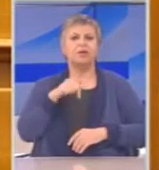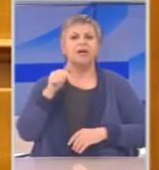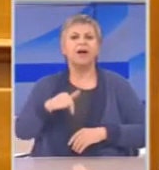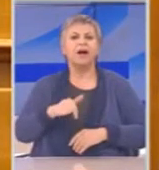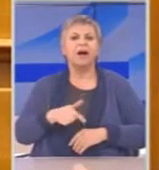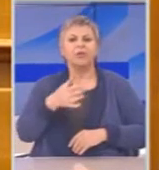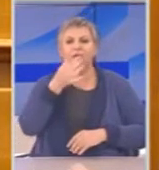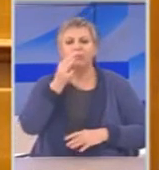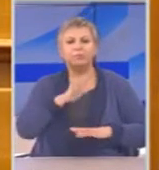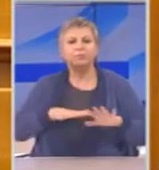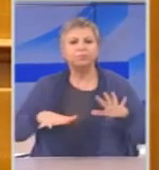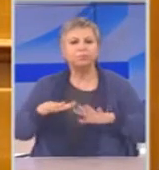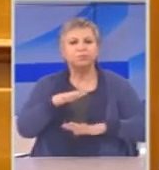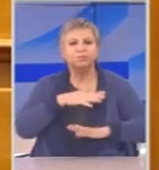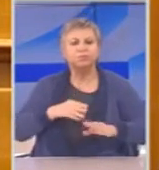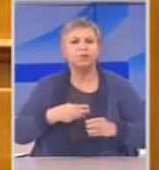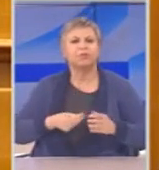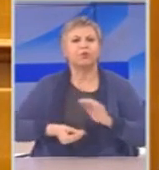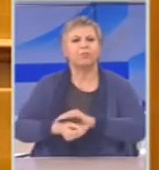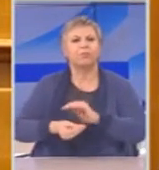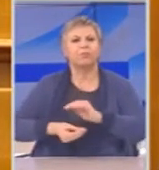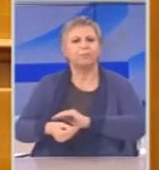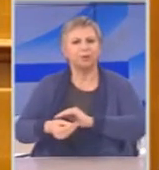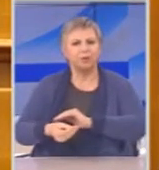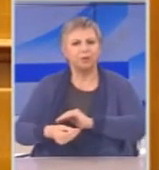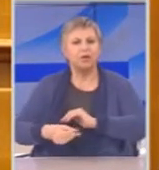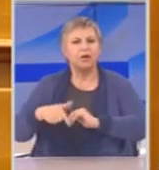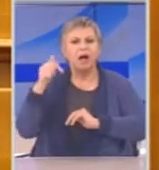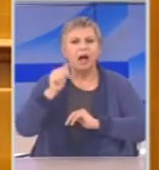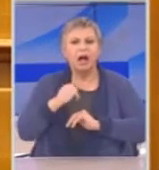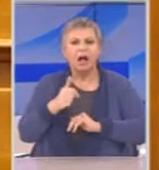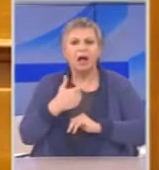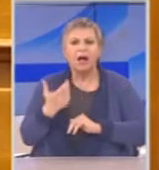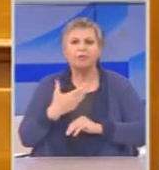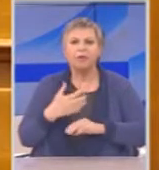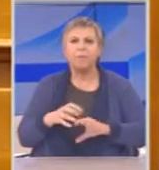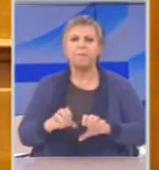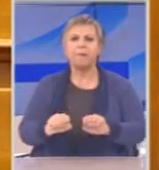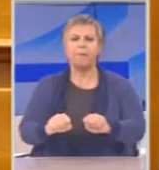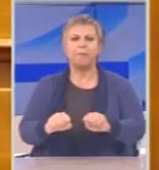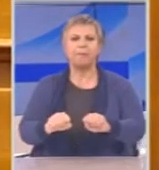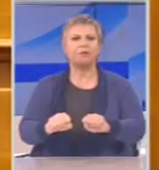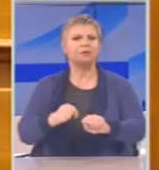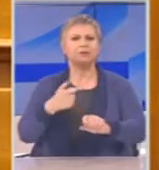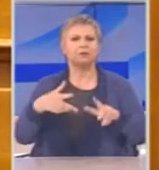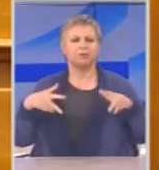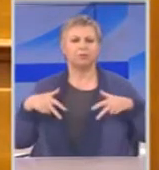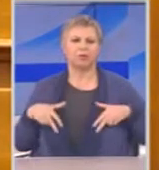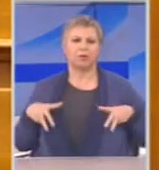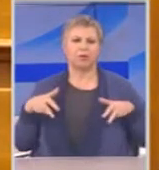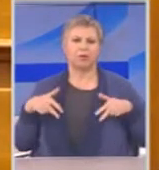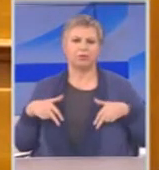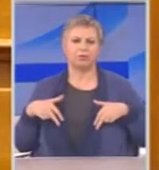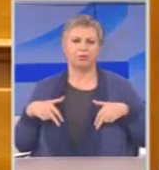διεισδύσει στο σκληρό πυρήνα της λειτουργίας του κράτους. Είναι ανάγκη να